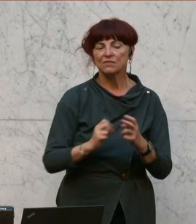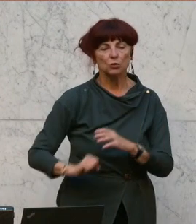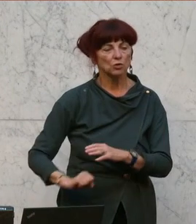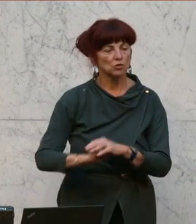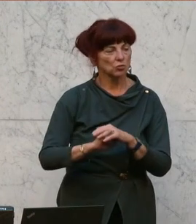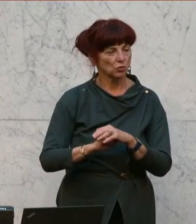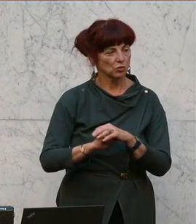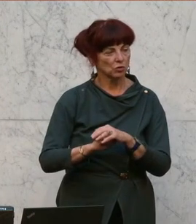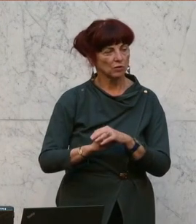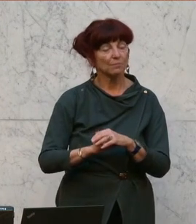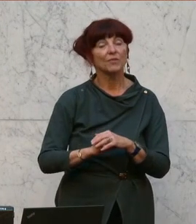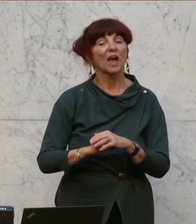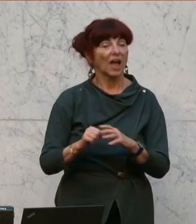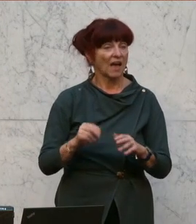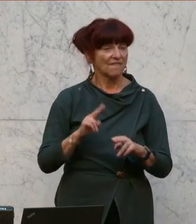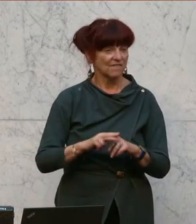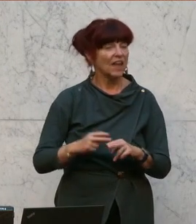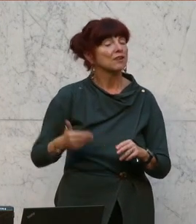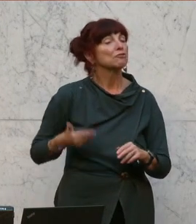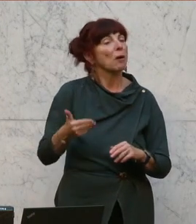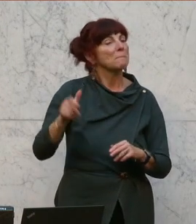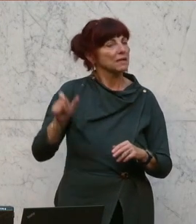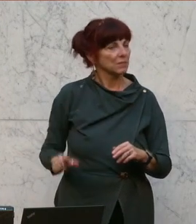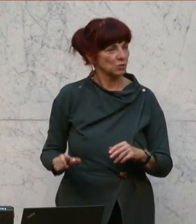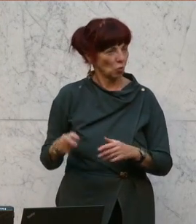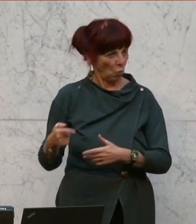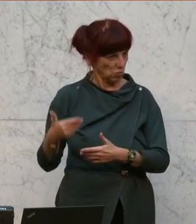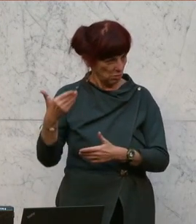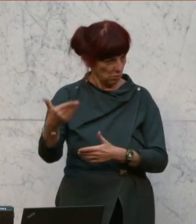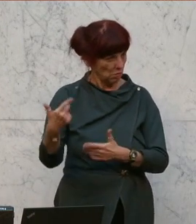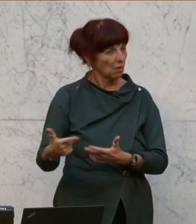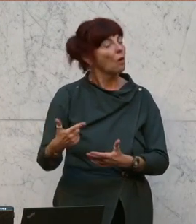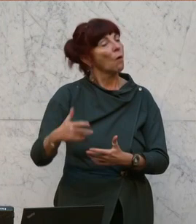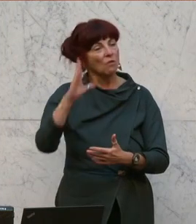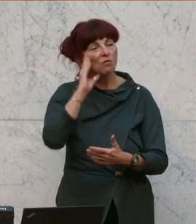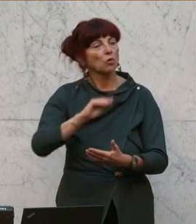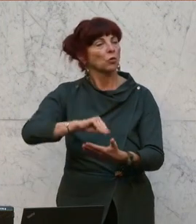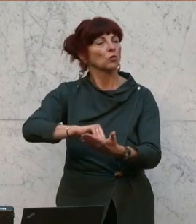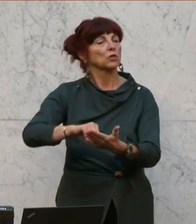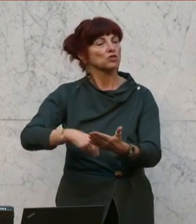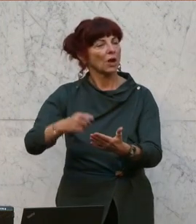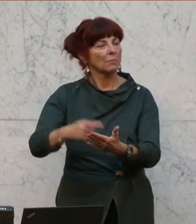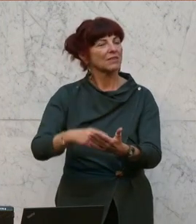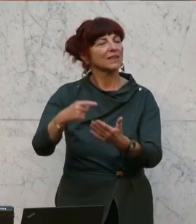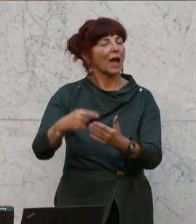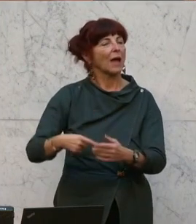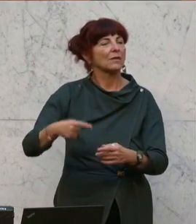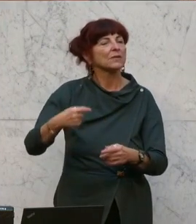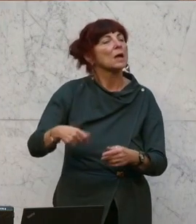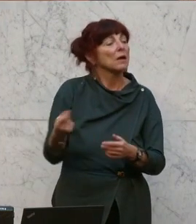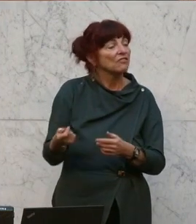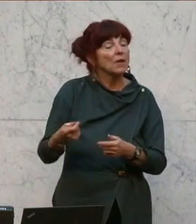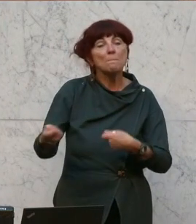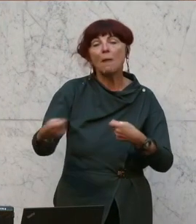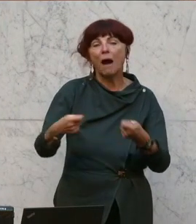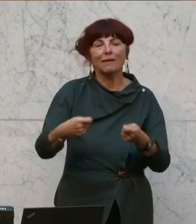Vermieter für eine Wohnung, bekommt er dann vom Makler die Rechnung. Die muss er bezahlen